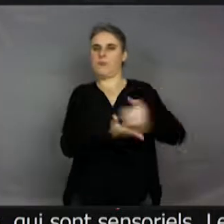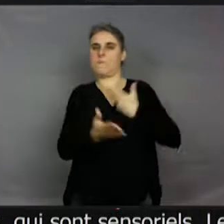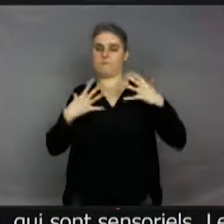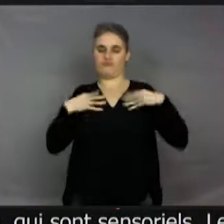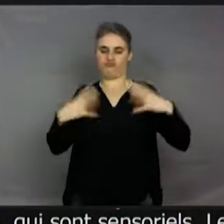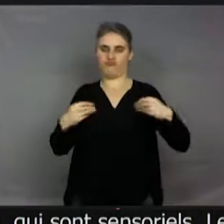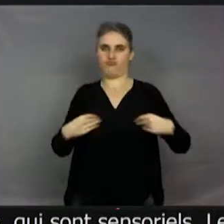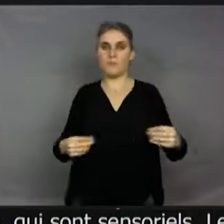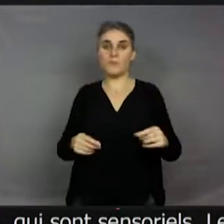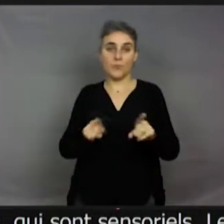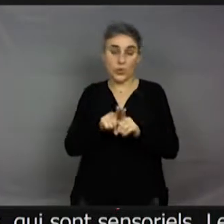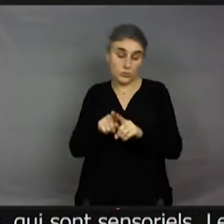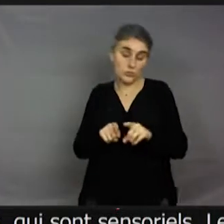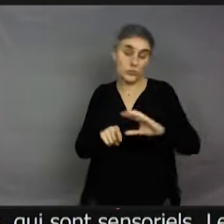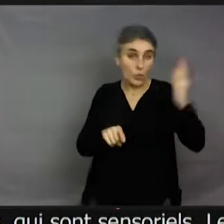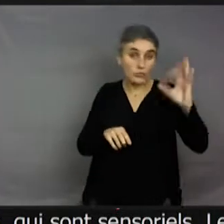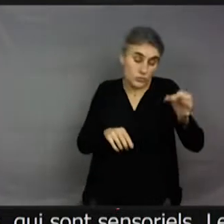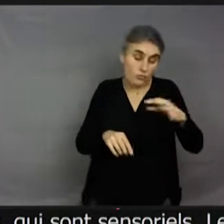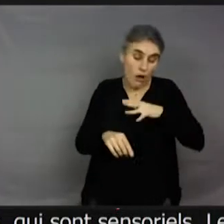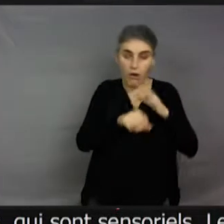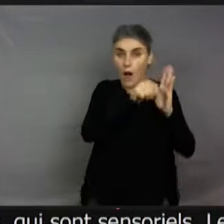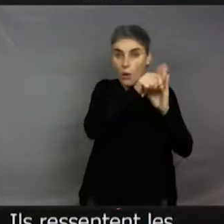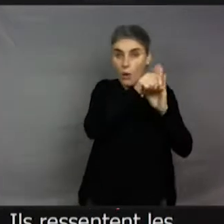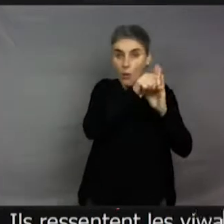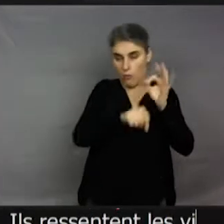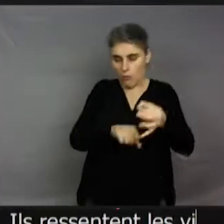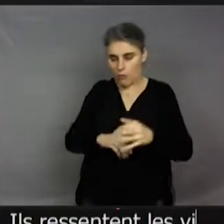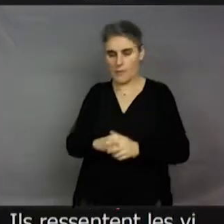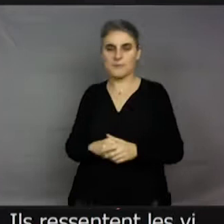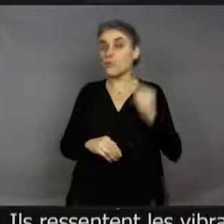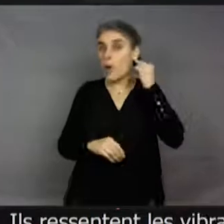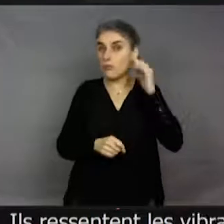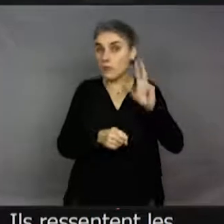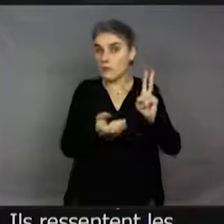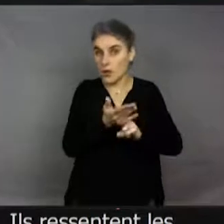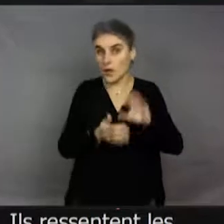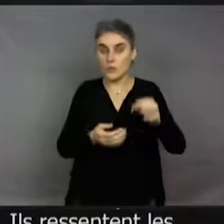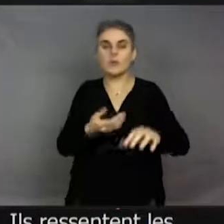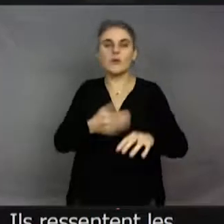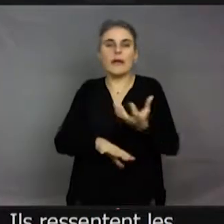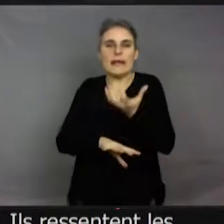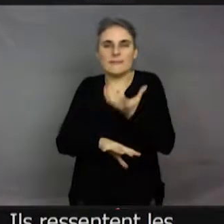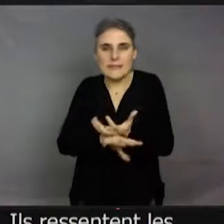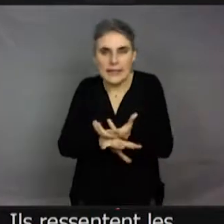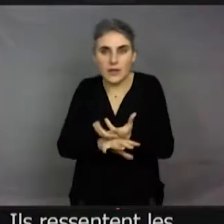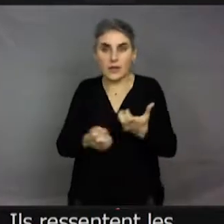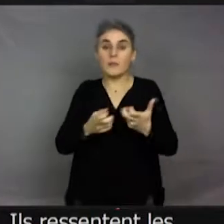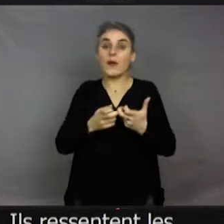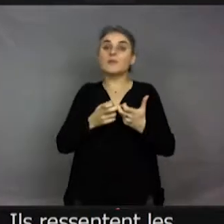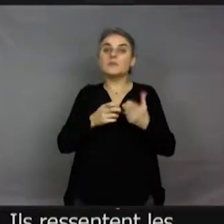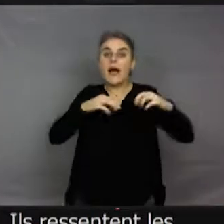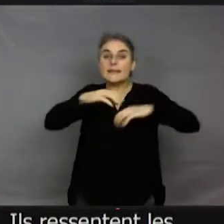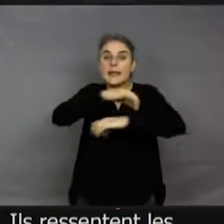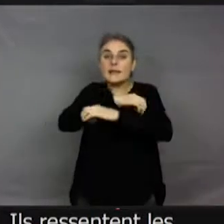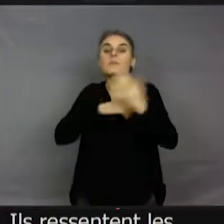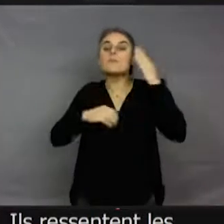organes tympaniques, comme on l dit tout à l'heure, des vraies oreilles. Ils ressentent la gravité parce qu'il y des insectes quand on s'enfonce dans le sol, il faut être